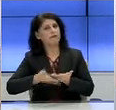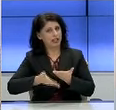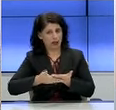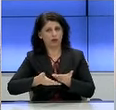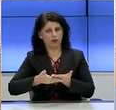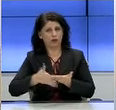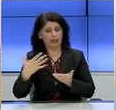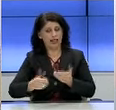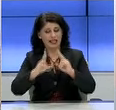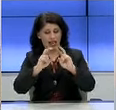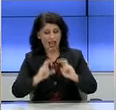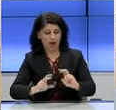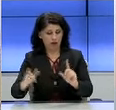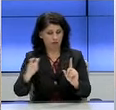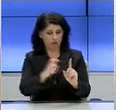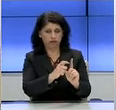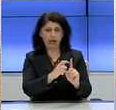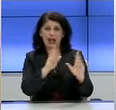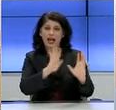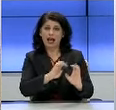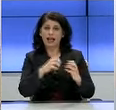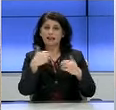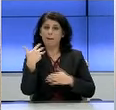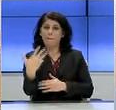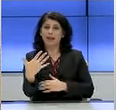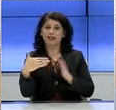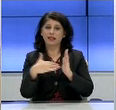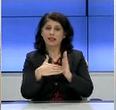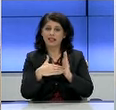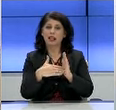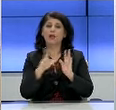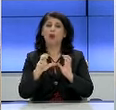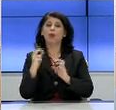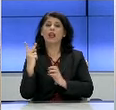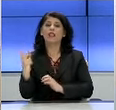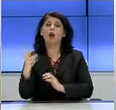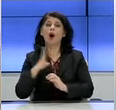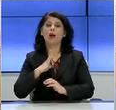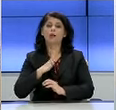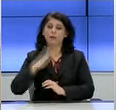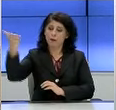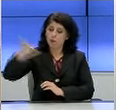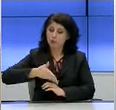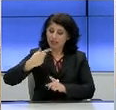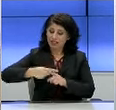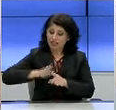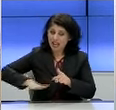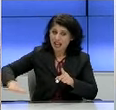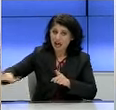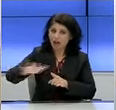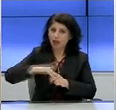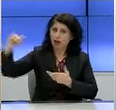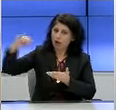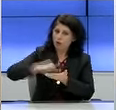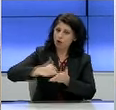και τέθηκαν σε ελεγχόμενη καραντίνα 95.082 άτομα που εισήλθαν στην επικράτεια είτε αεροπορικός,